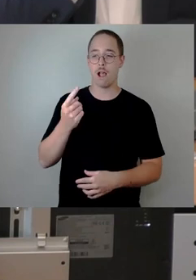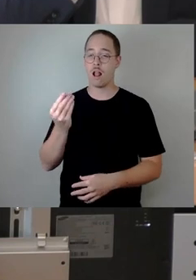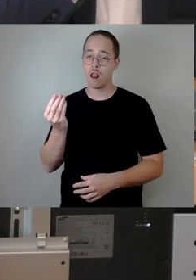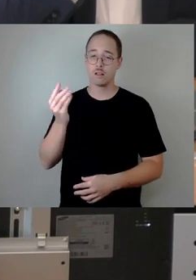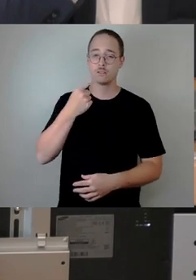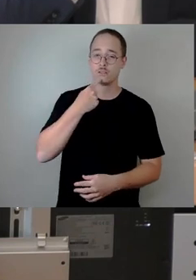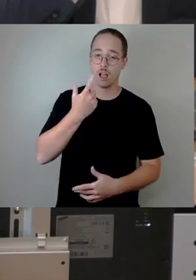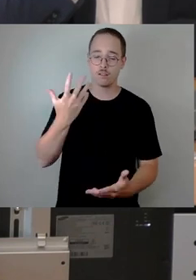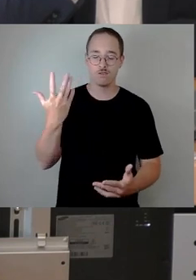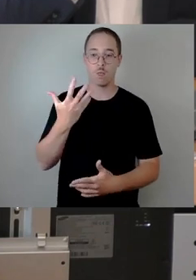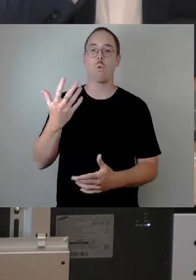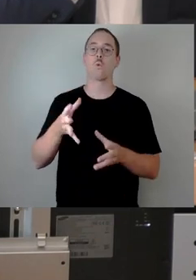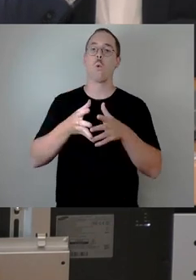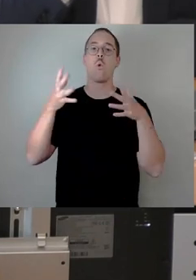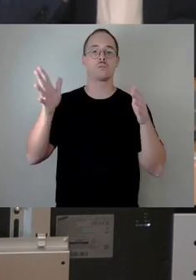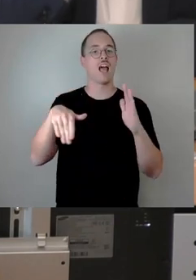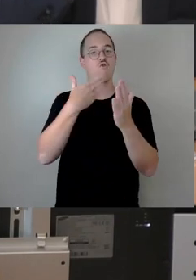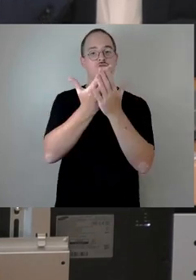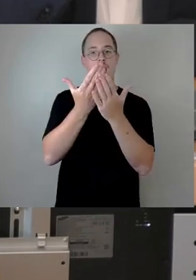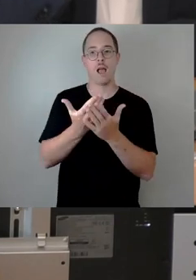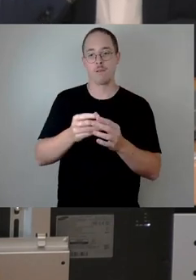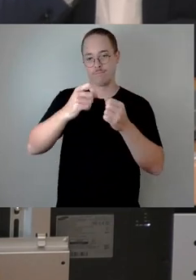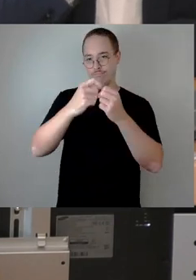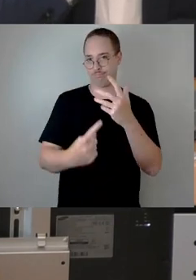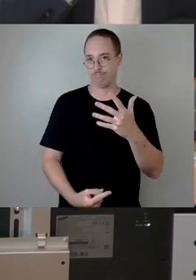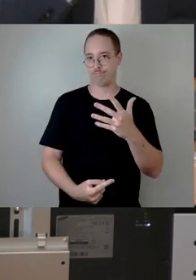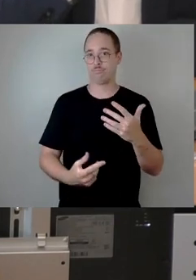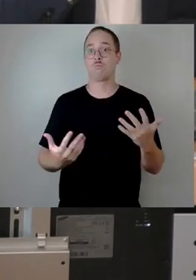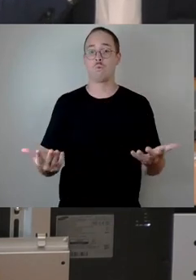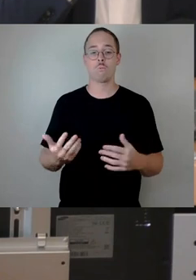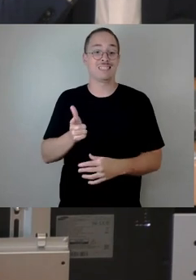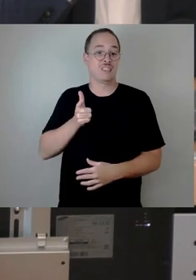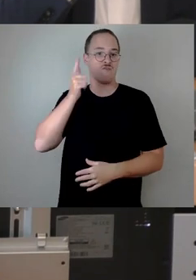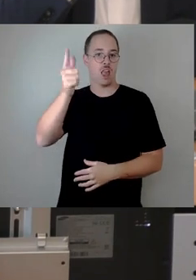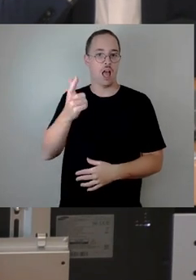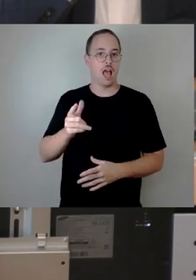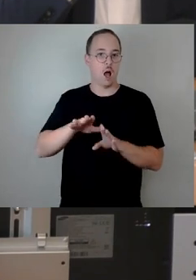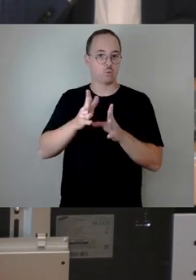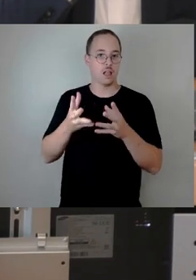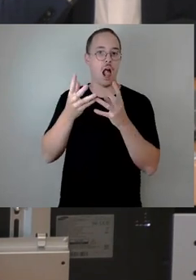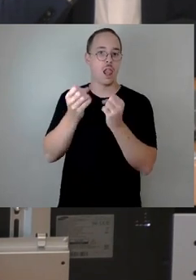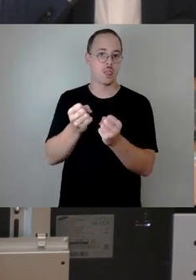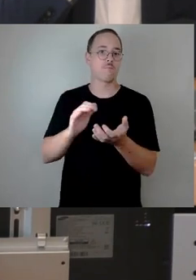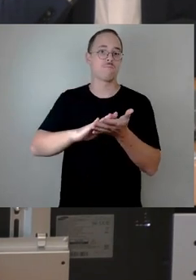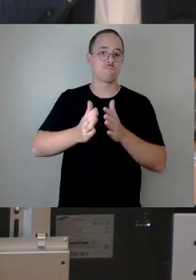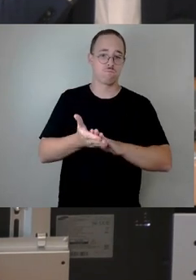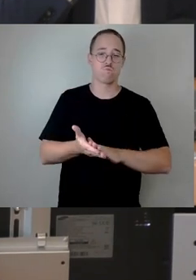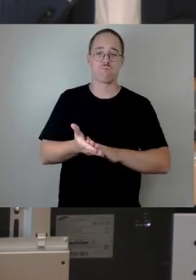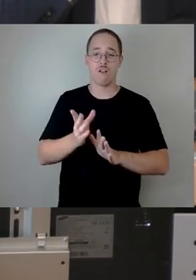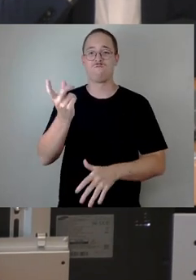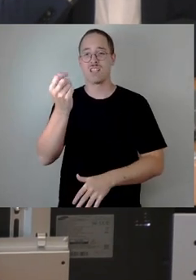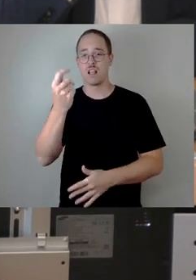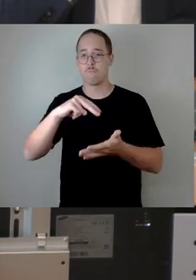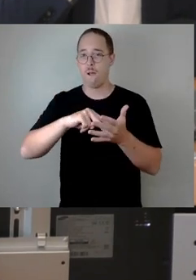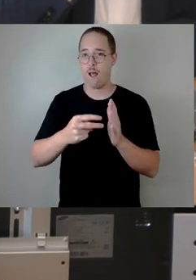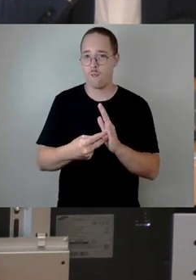Der Haushalt für die kommenden zwei Jahre und auch die mittelfristige Finanzplanung werden eine echte Nagelprobe für die Handlungsfähigkeit